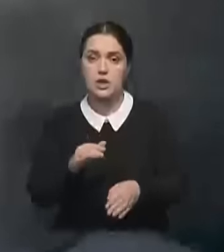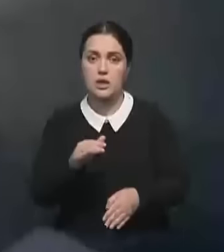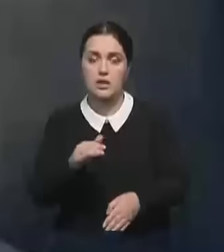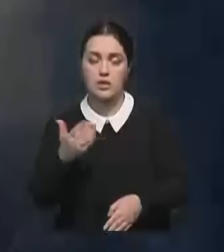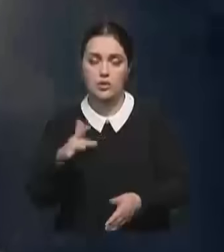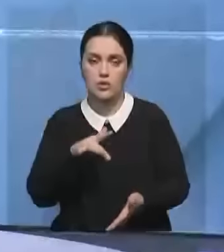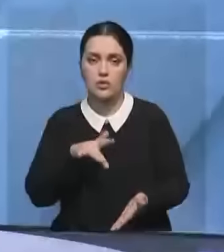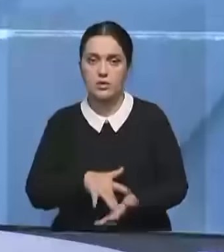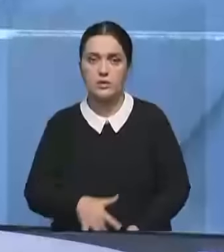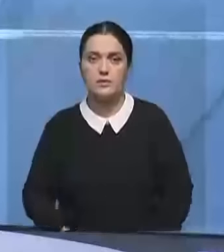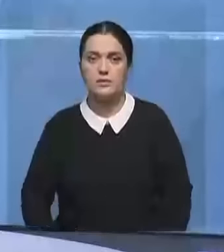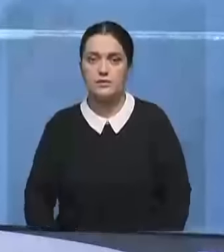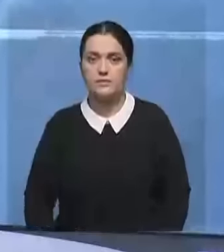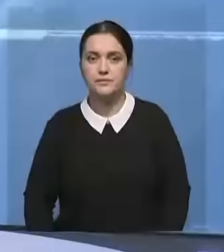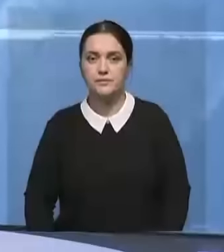части Анклава.